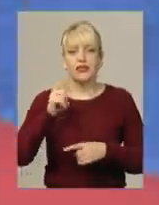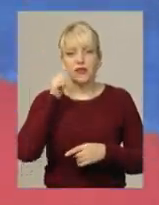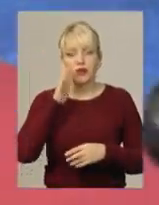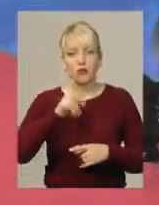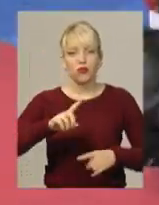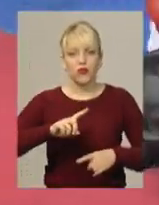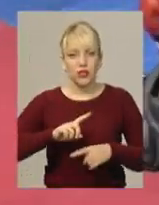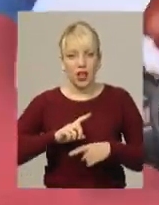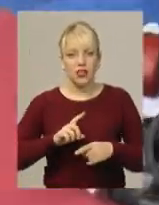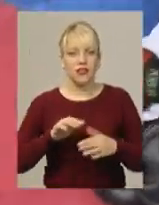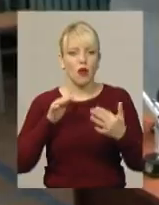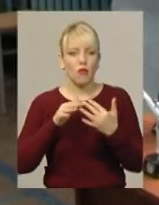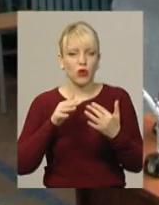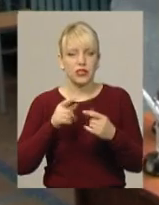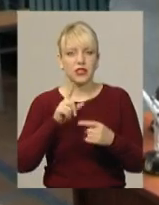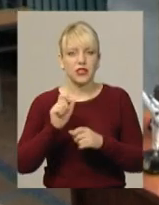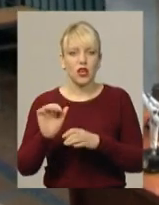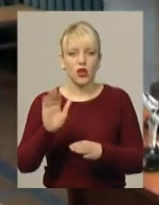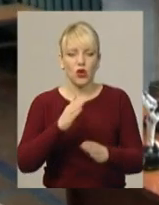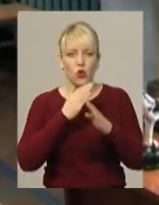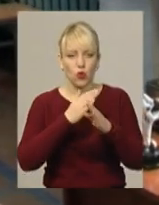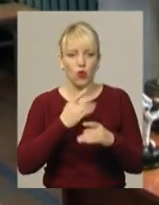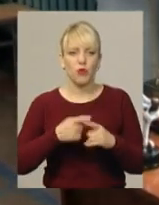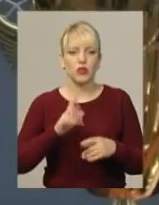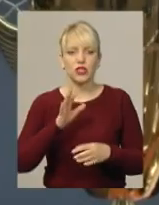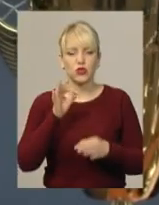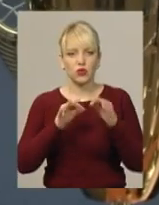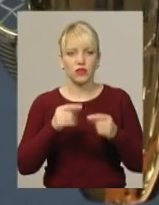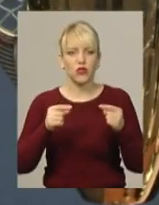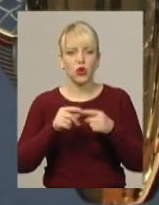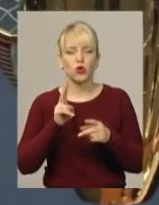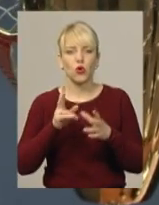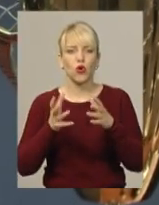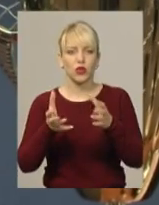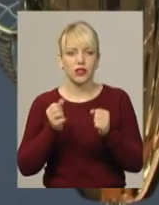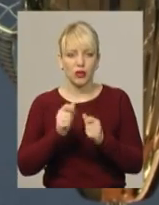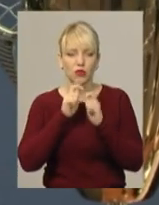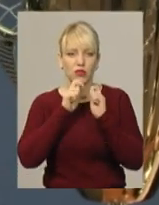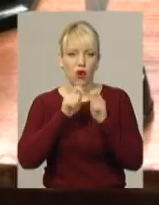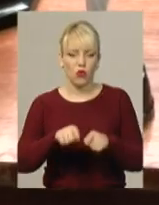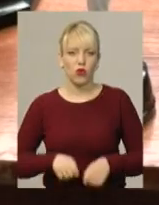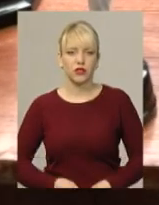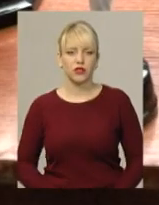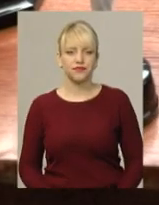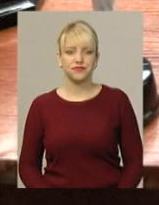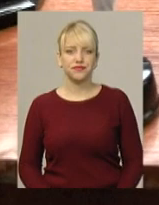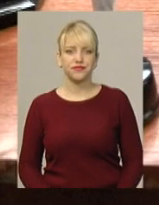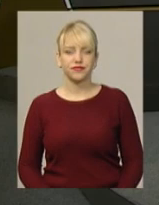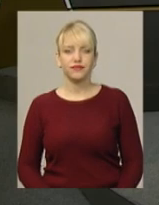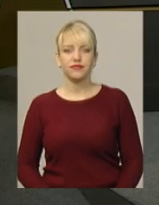з рукопашу серед сильніших учасників, суддівська колегія визначить, хто отримає нагороди. Світлана Поробок, Іван Новчан, новини Поділяцентр.